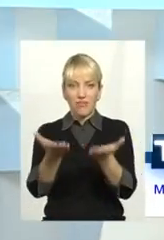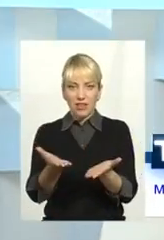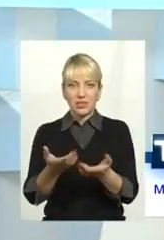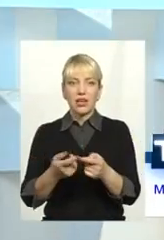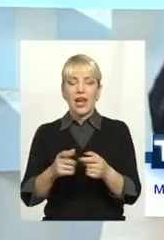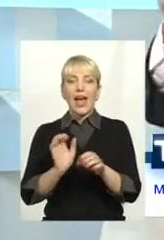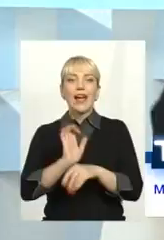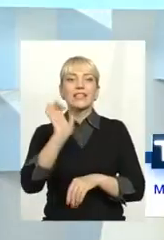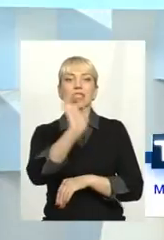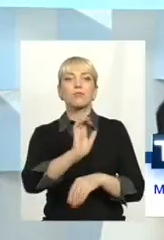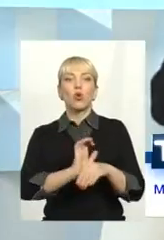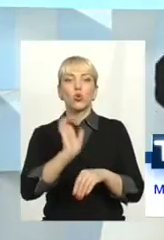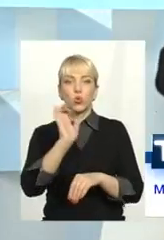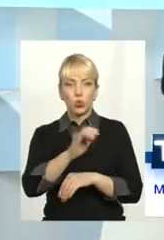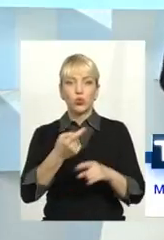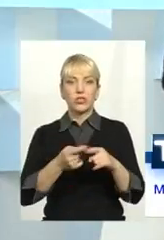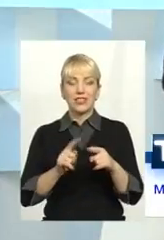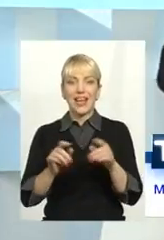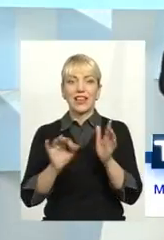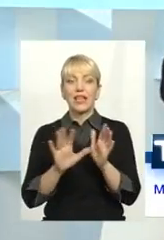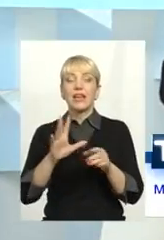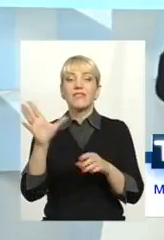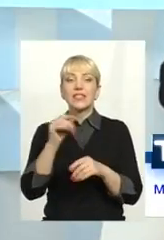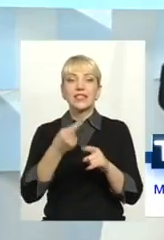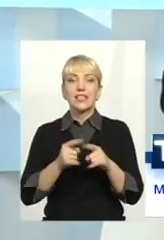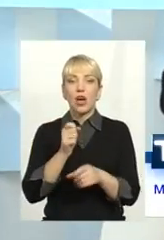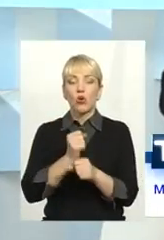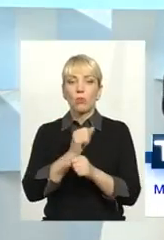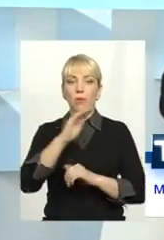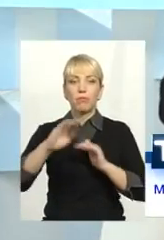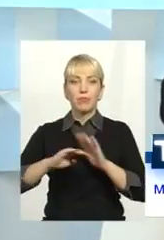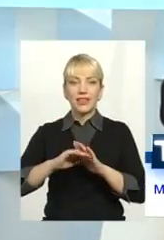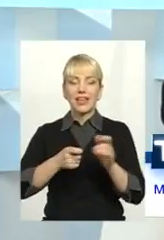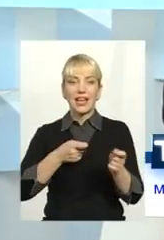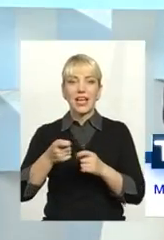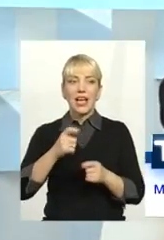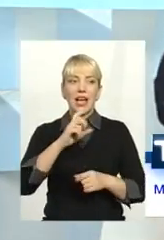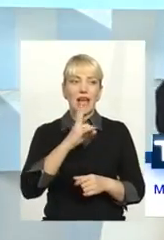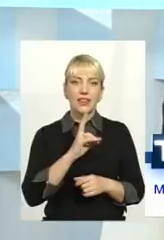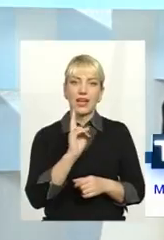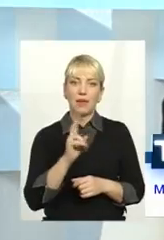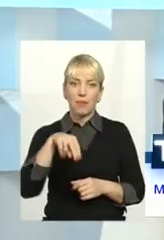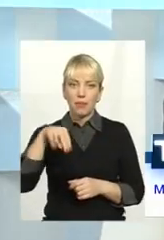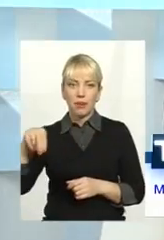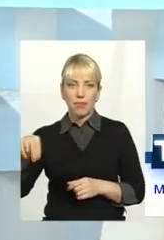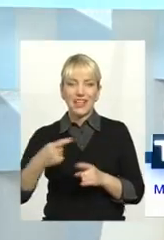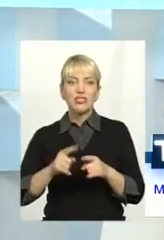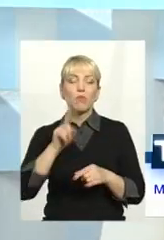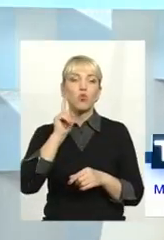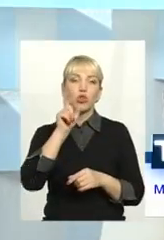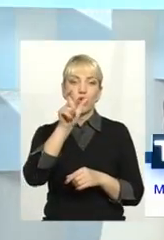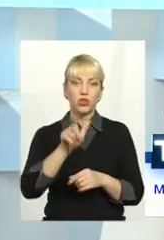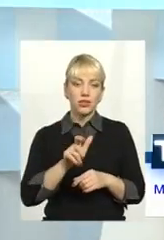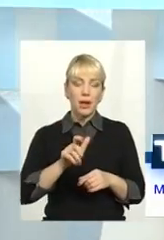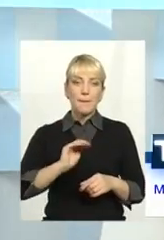електроенергію. І все це робиться під керівництвом так званого НКР-ЕКП. Оцей молода людина, пан Вовк,